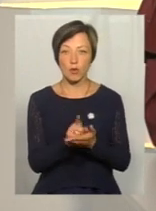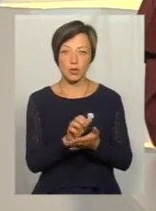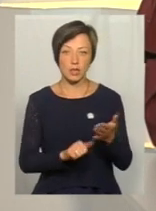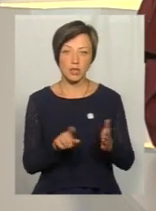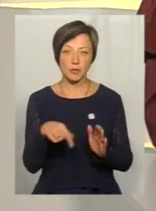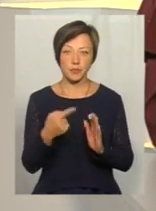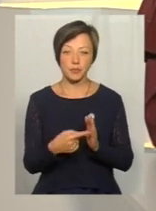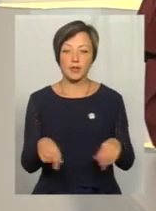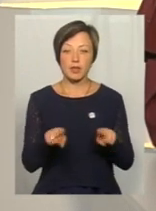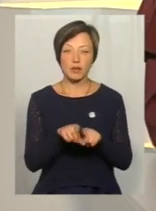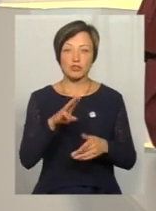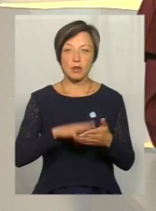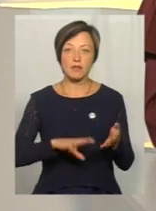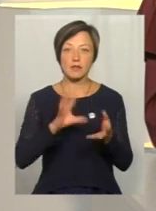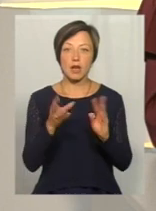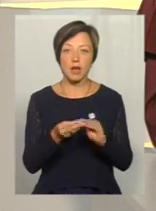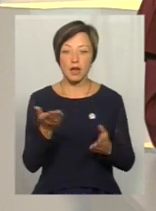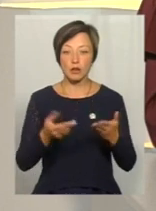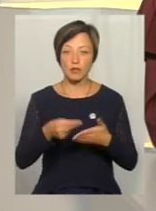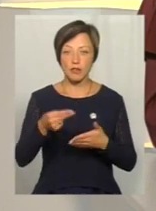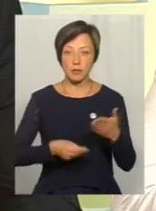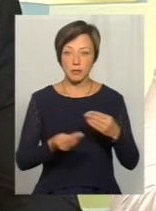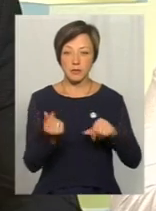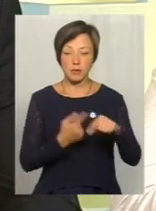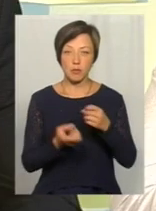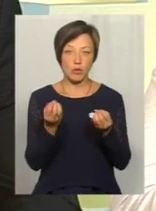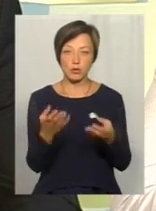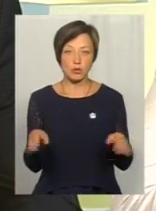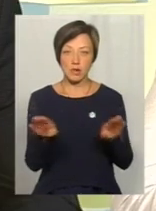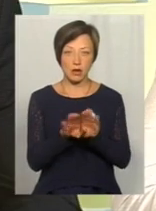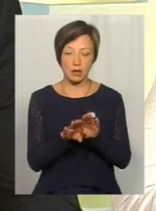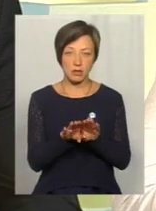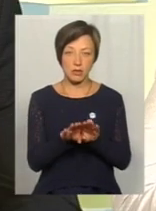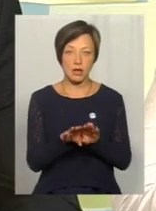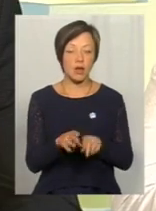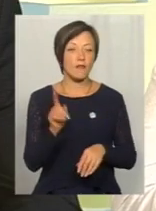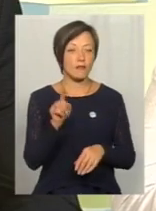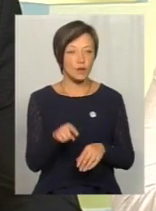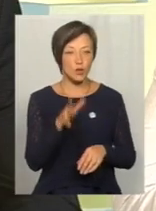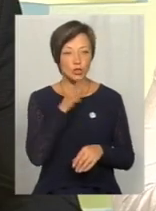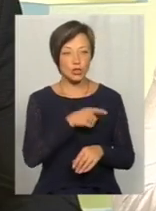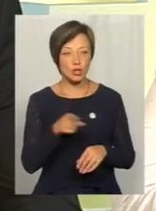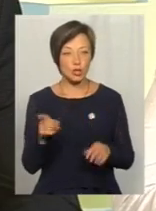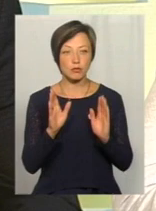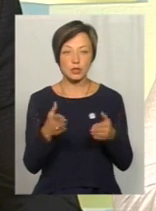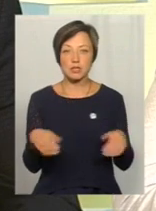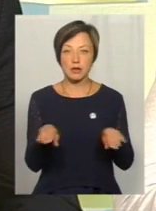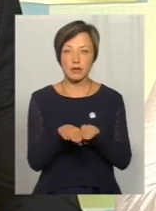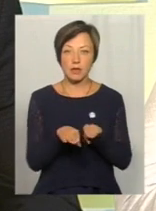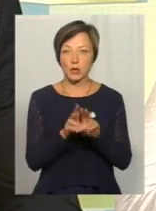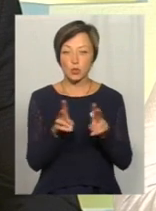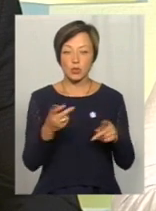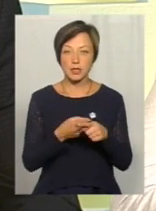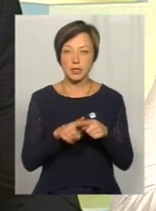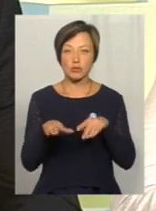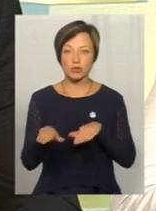Ну, такий штраф взагалі, якщо випишуть підприємцю, то він просто закриється. В той же час він буде закриватися, але ніхто з